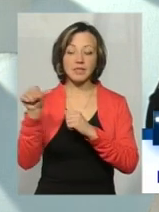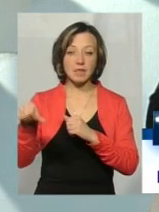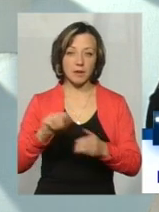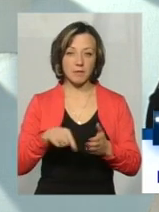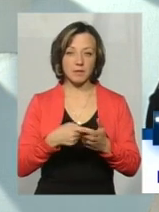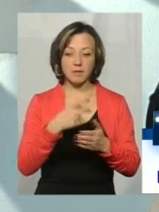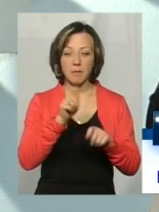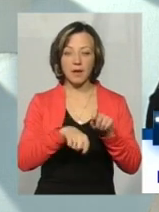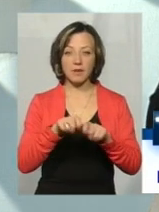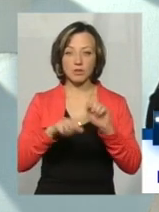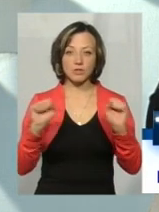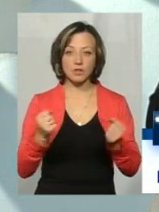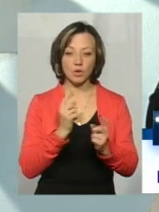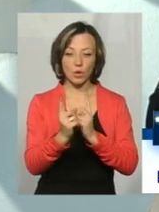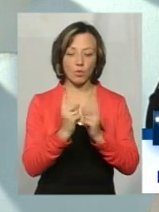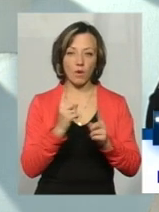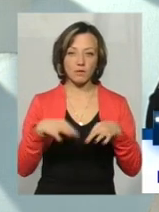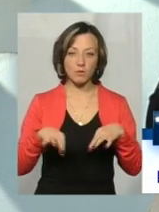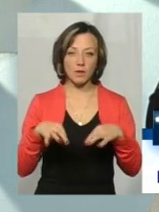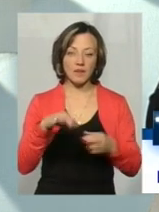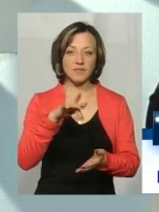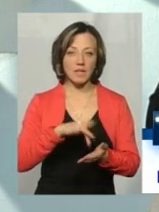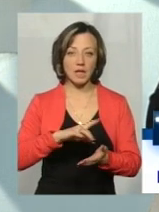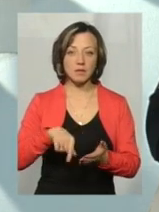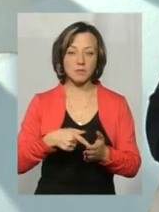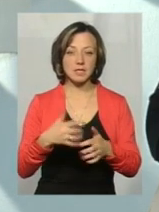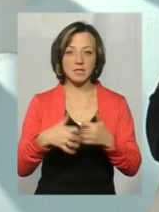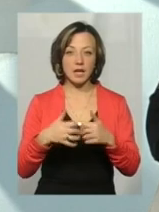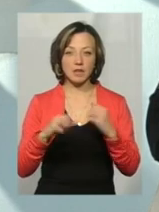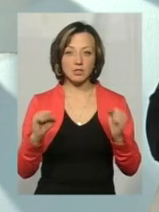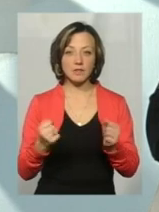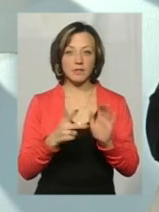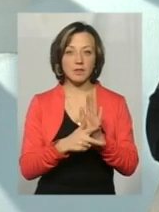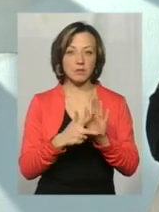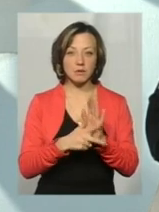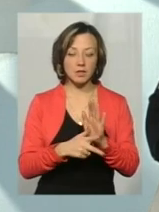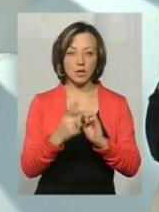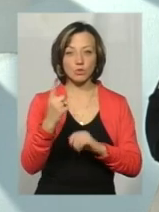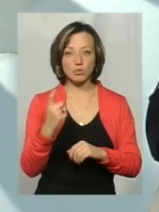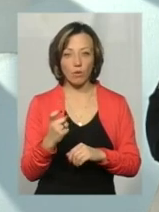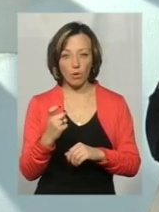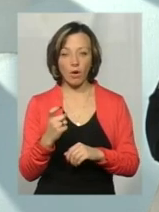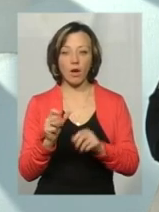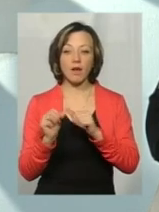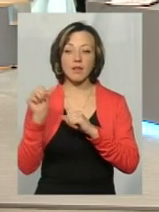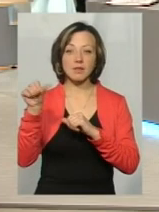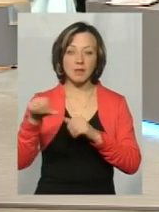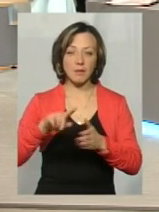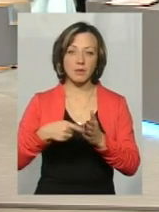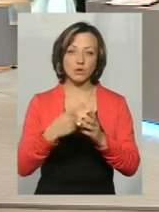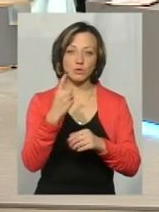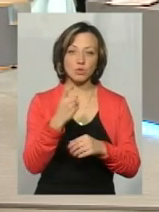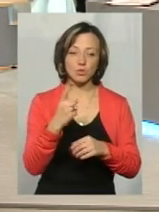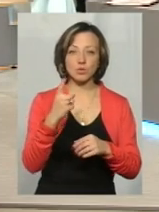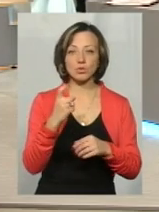швидкісного режиму саморуху автомобілів. Якщо в центрі міста середня швидкість була 80-100, то на околиці це було 100